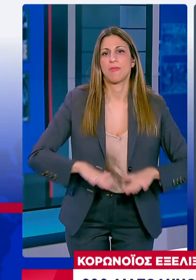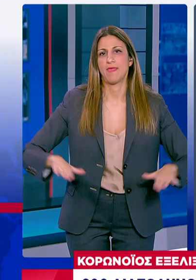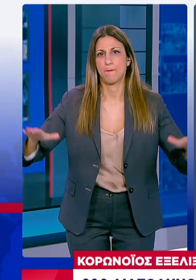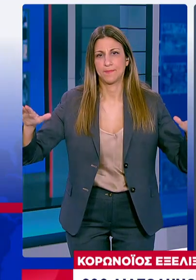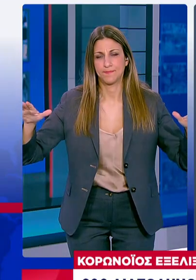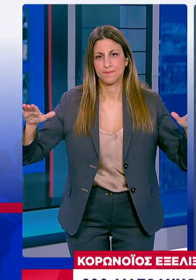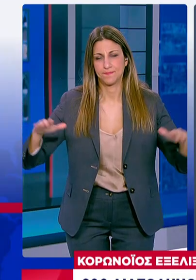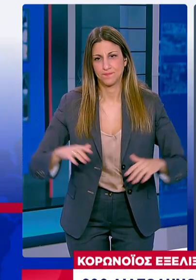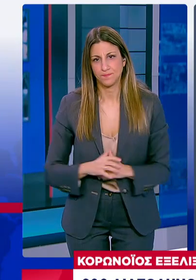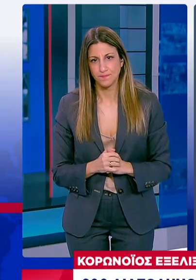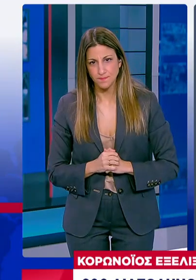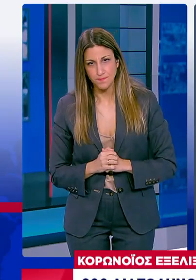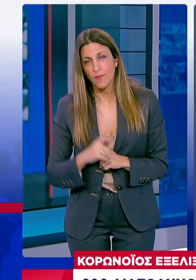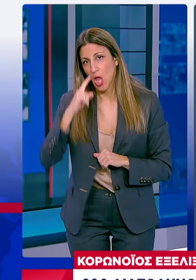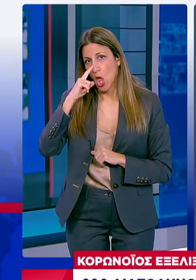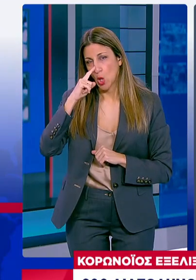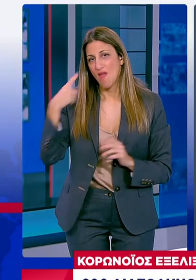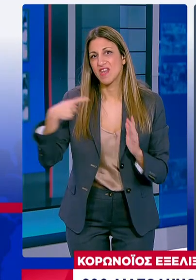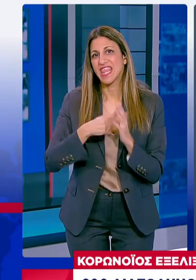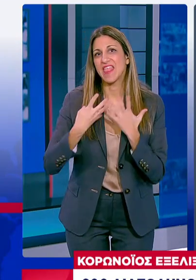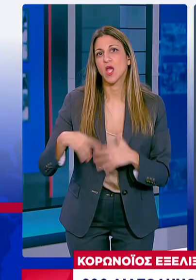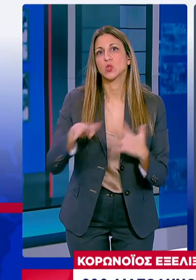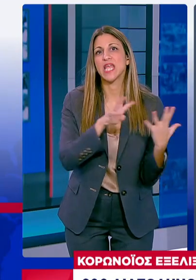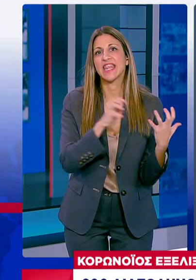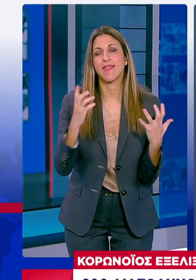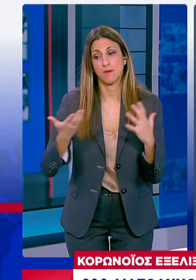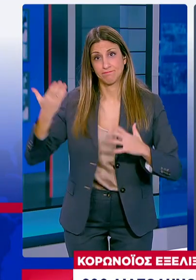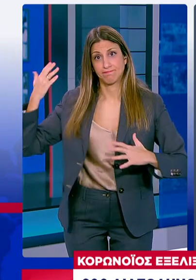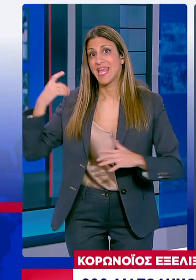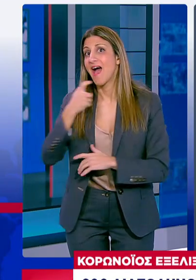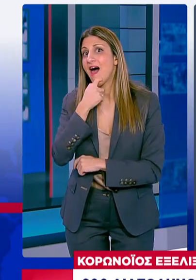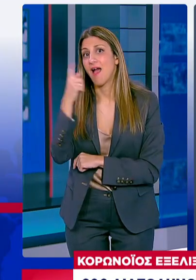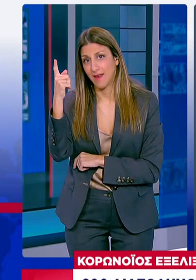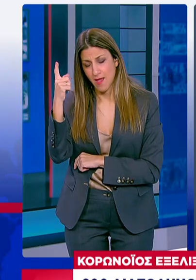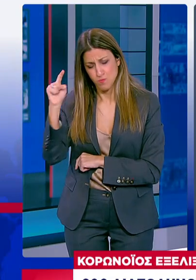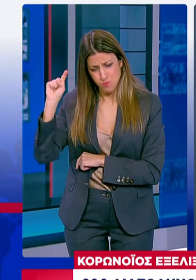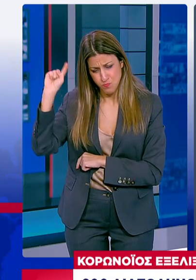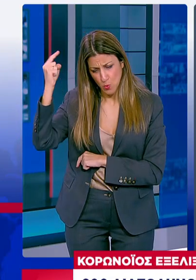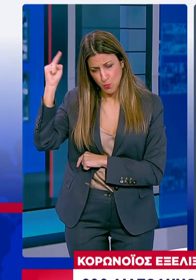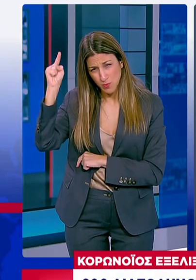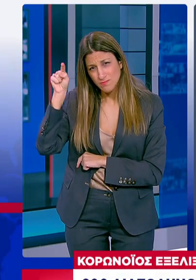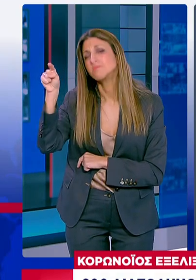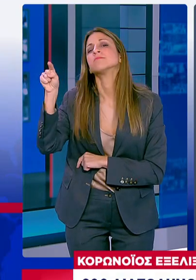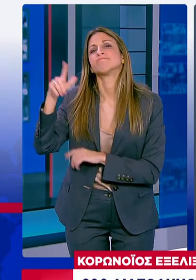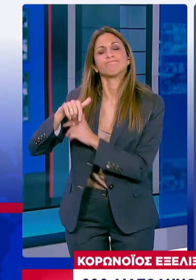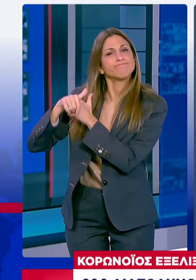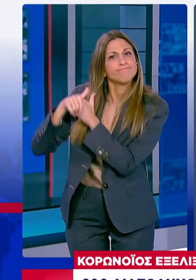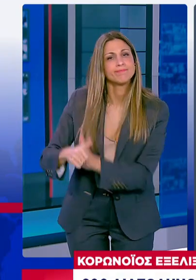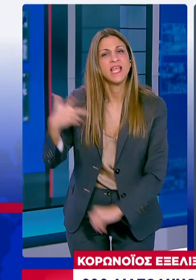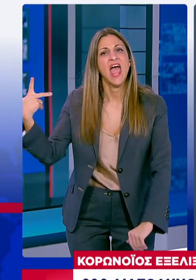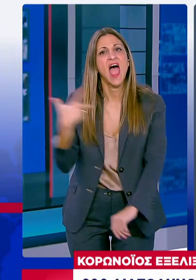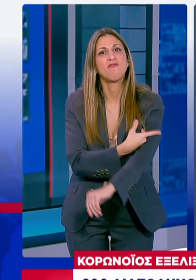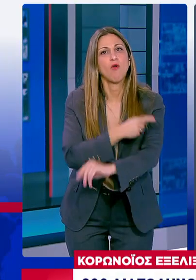Το Νοέμβρη του 1999 το Ηνωμένο Βασίλειο ήταν η πρώτη χώρα στον κόσμο Που εφάρμοσε μαζικό